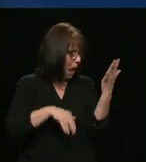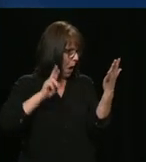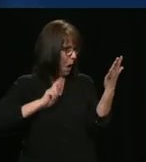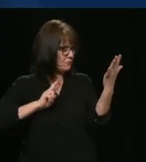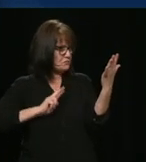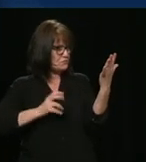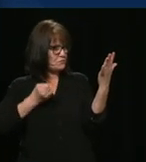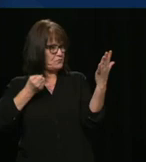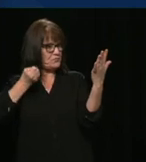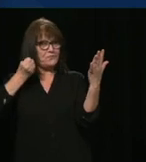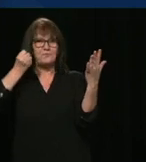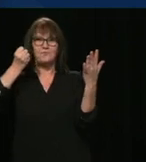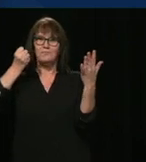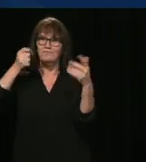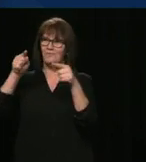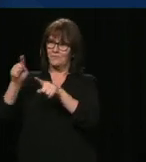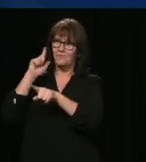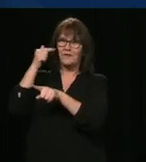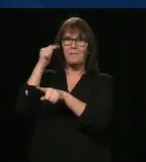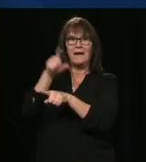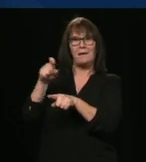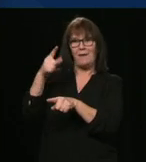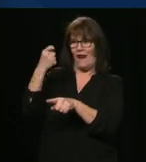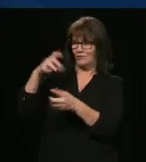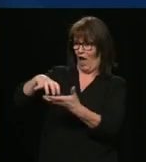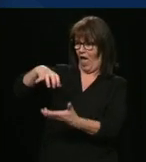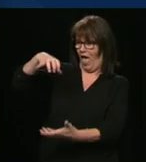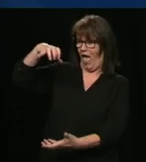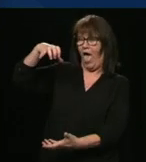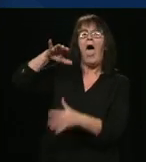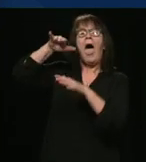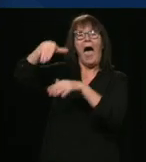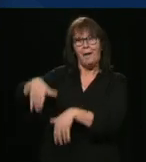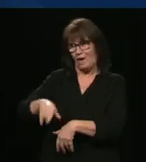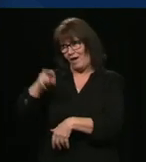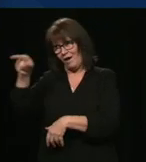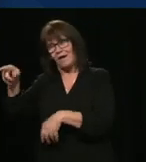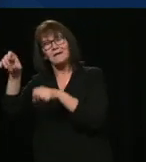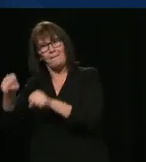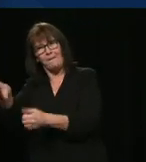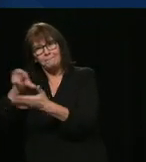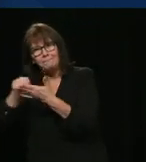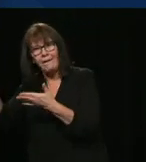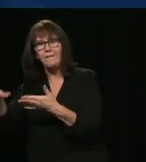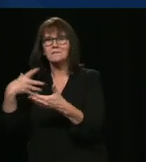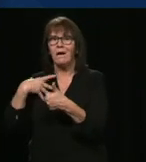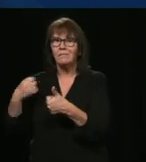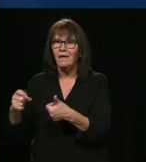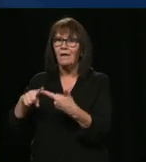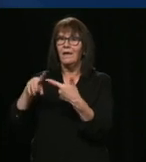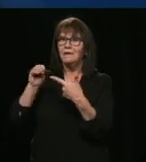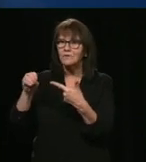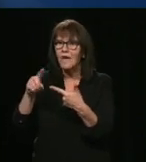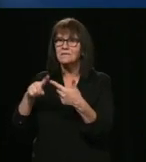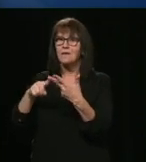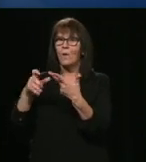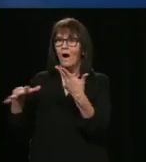financer l'éducation, la santé, l'environnement. Donc, M. le Président, on va continuer.